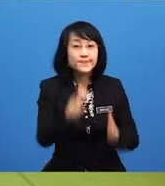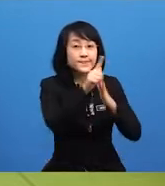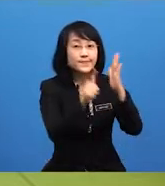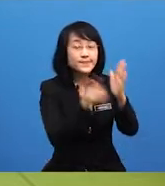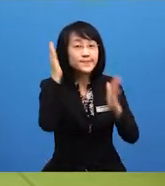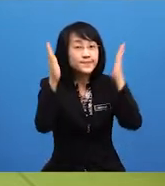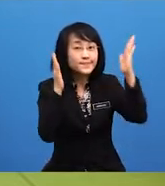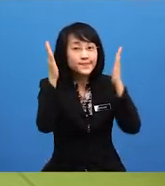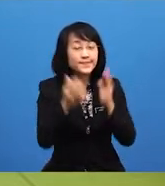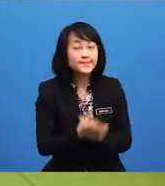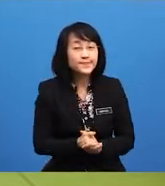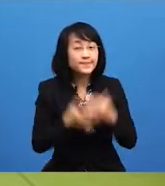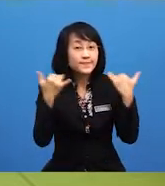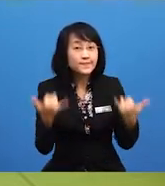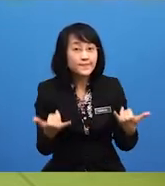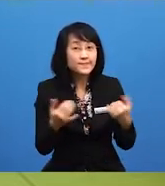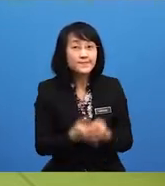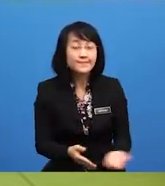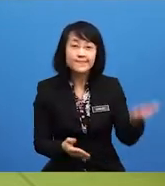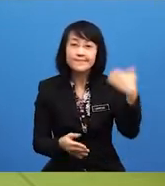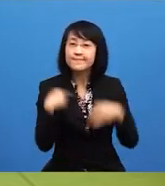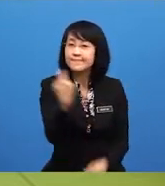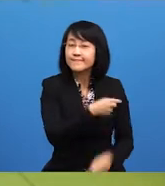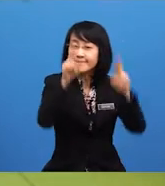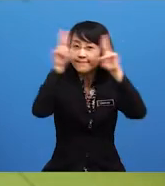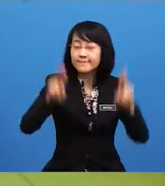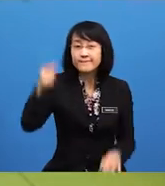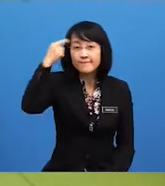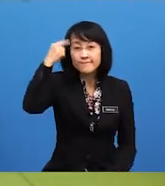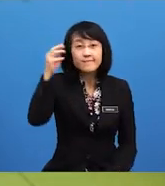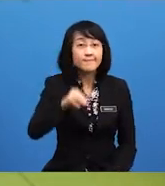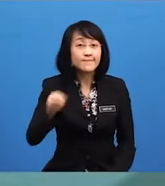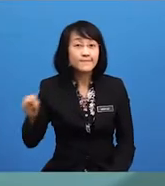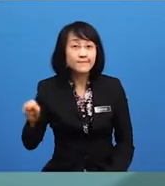Malaysia sekarang mari kita uji minda semua murid-murid